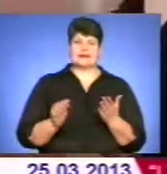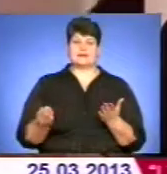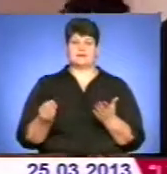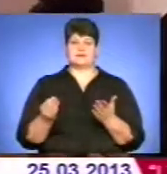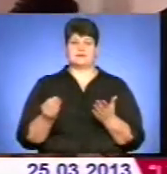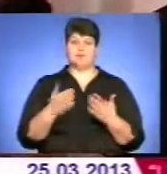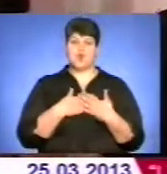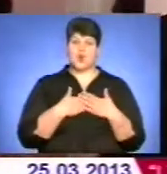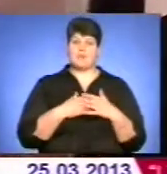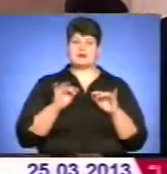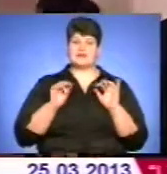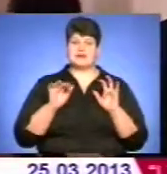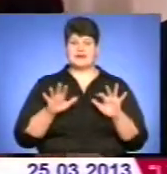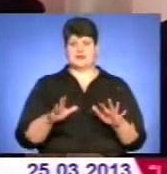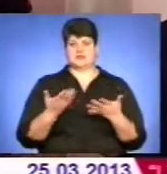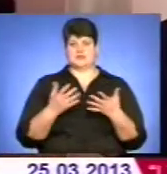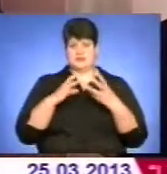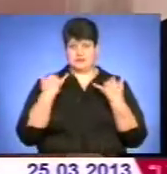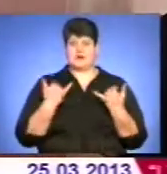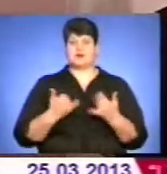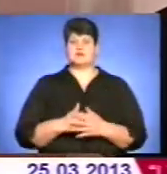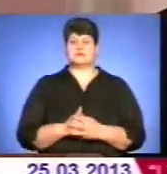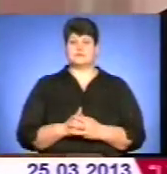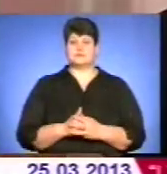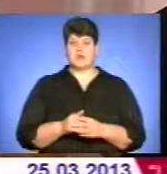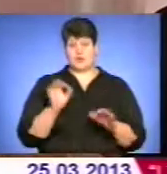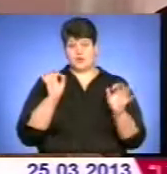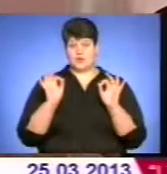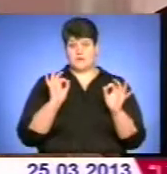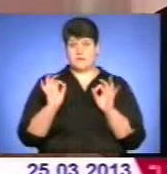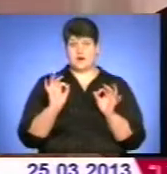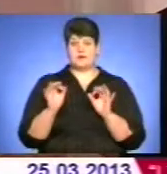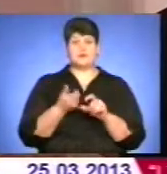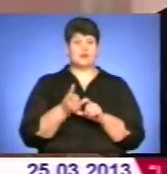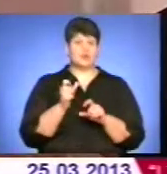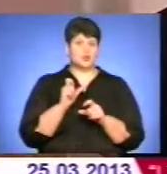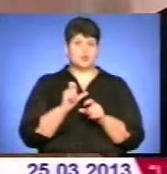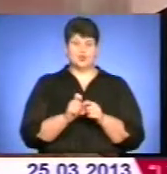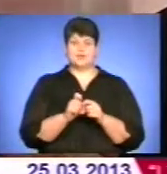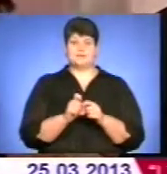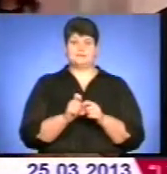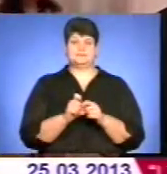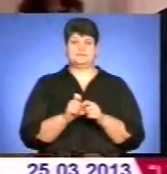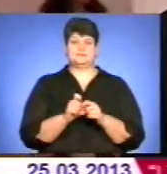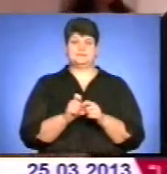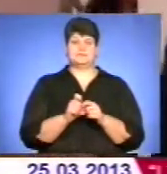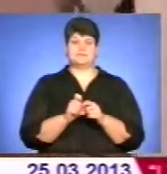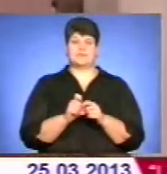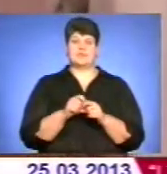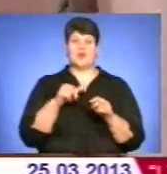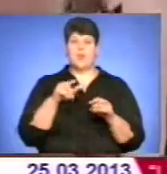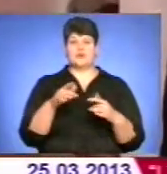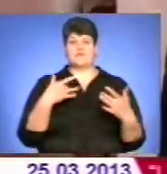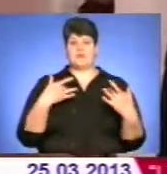журналіст, громадський діяль вже врешті-решт зараз. Нормальний він дуже так ходив в